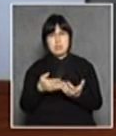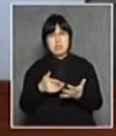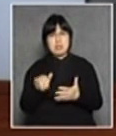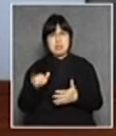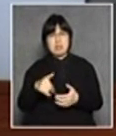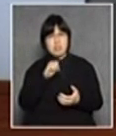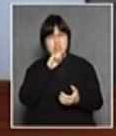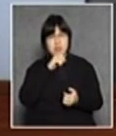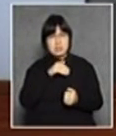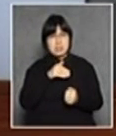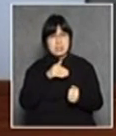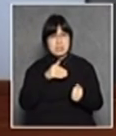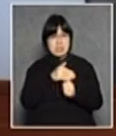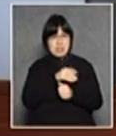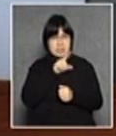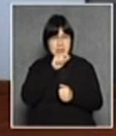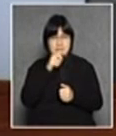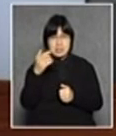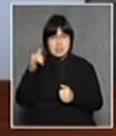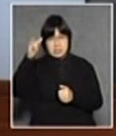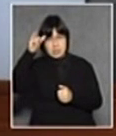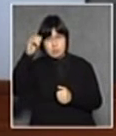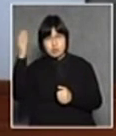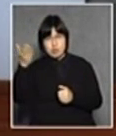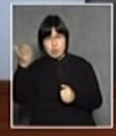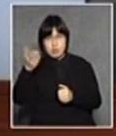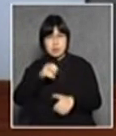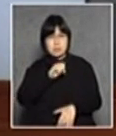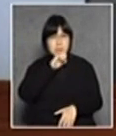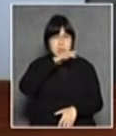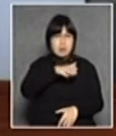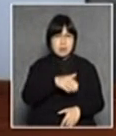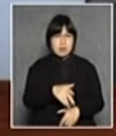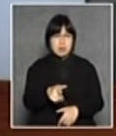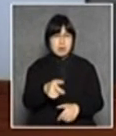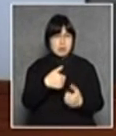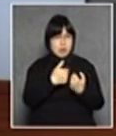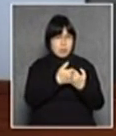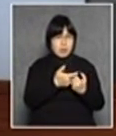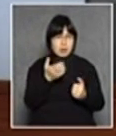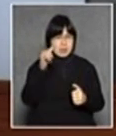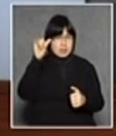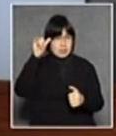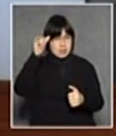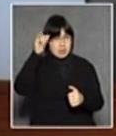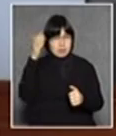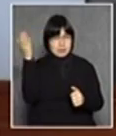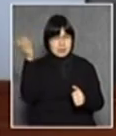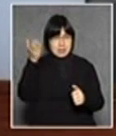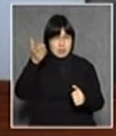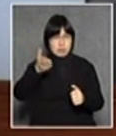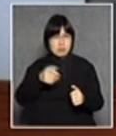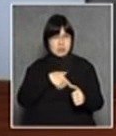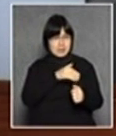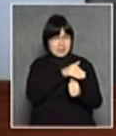殺雞用牛刀我都問過你你老婆去砍牛的時候會不會用殺雞用牛刀啊不會